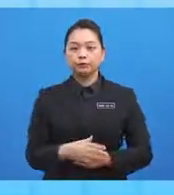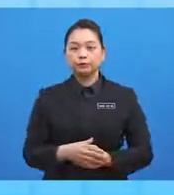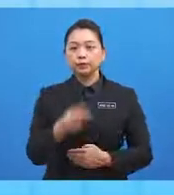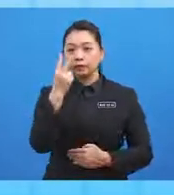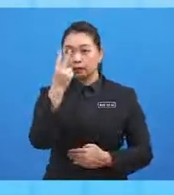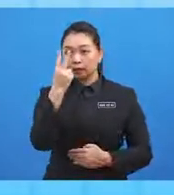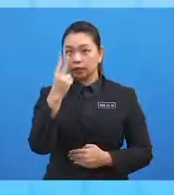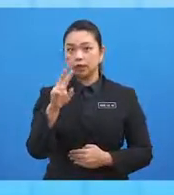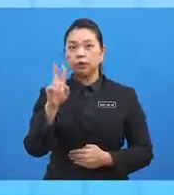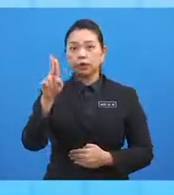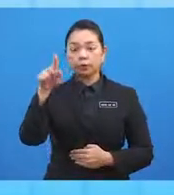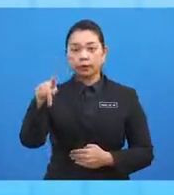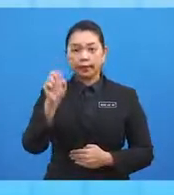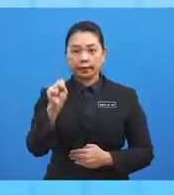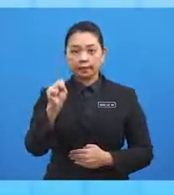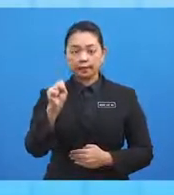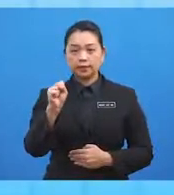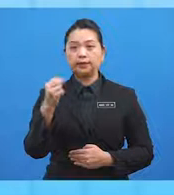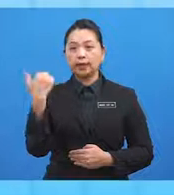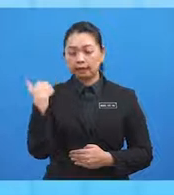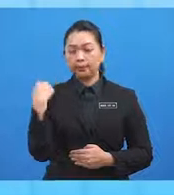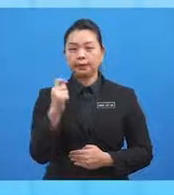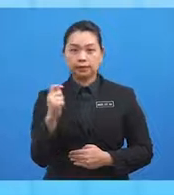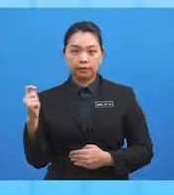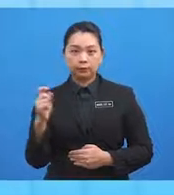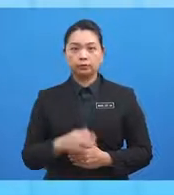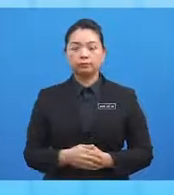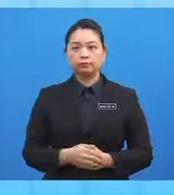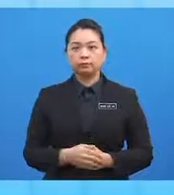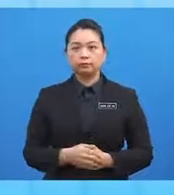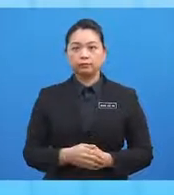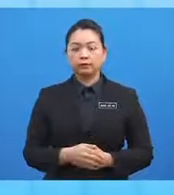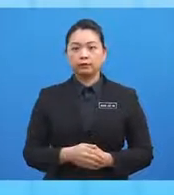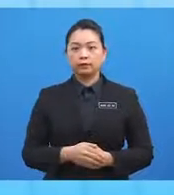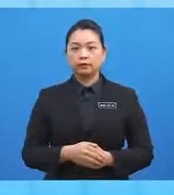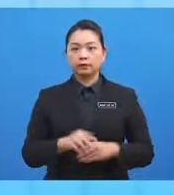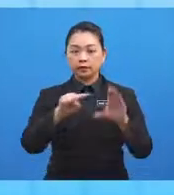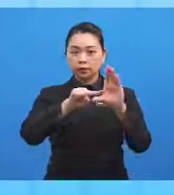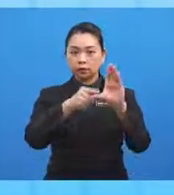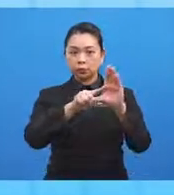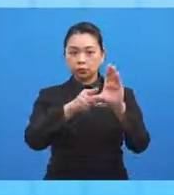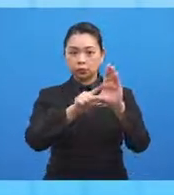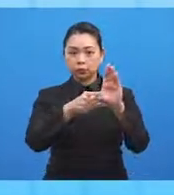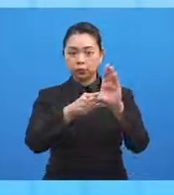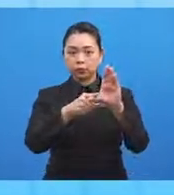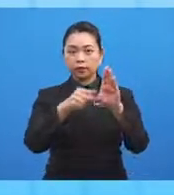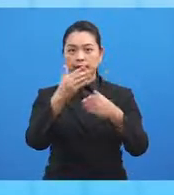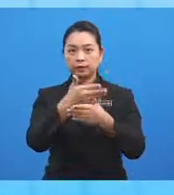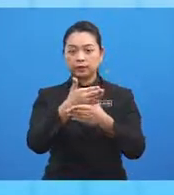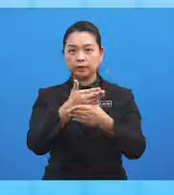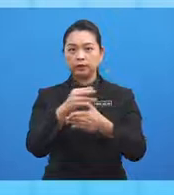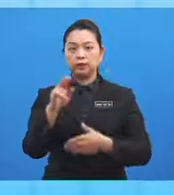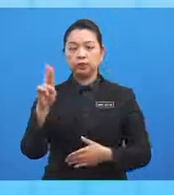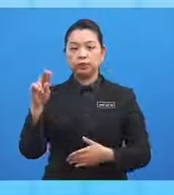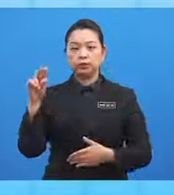UPS berada ke timur meridian greenish dan sudut di antara satah UPS dengan